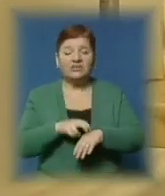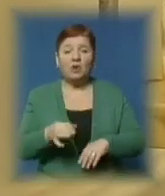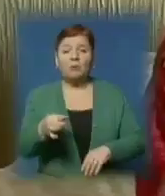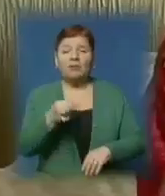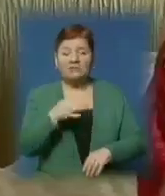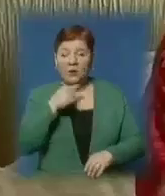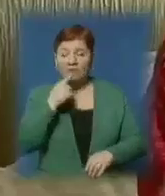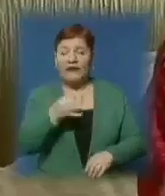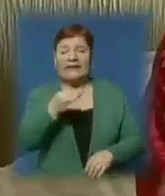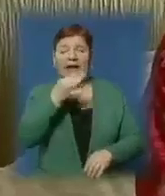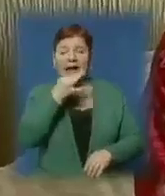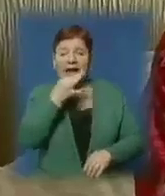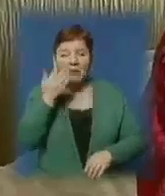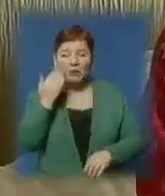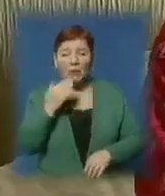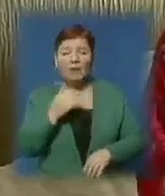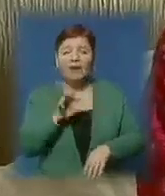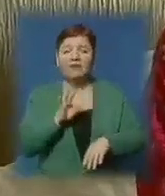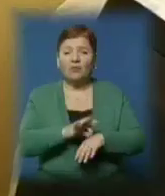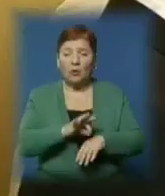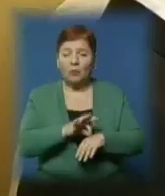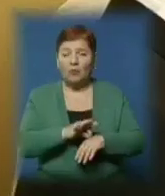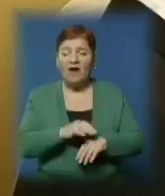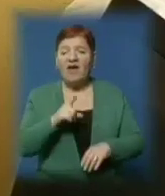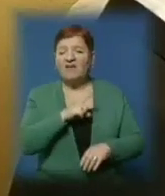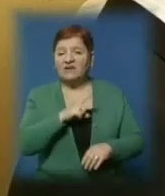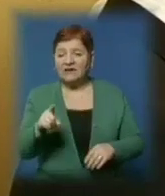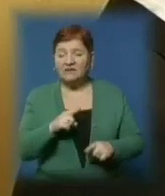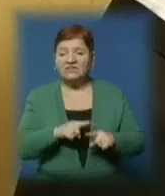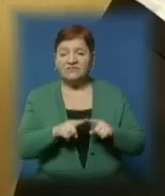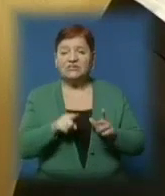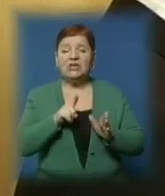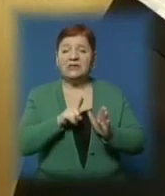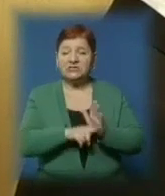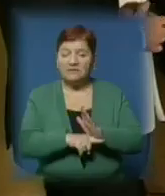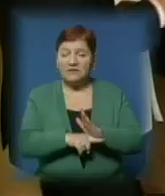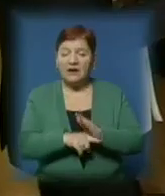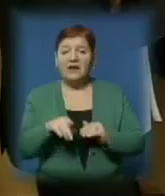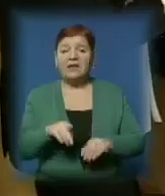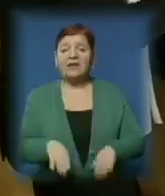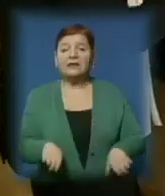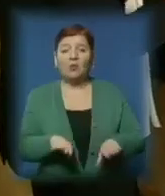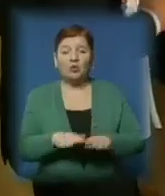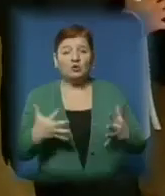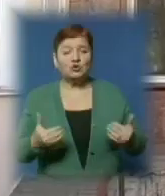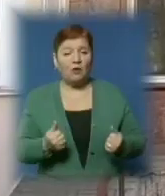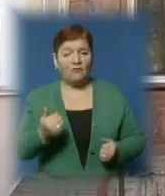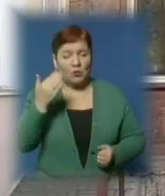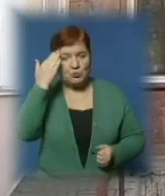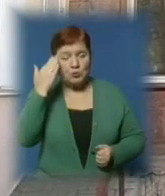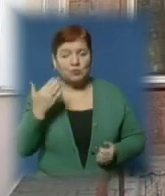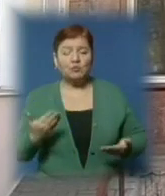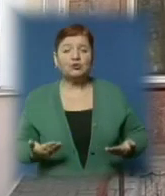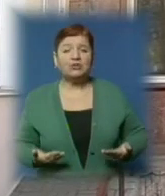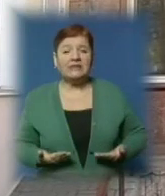діагностику. Така боротьба з онкохворобами набагато ефективніша, швидша та дешевша. І поряд із дотриманням здорового способу життя та